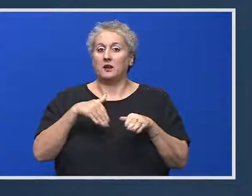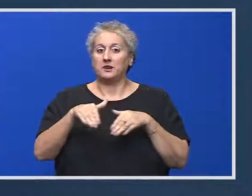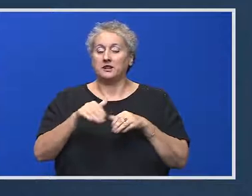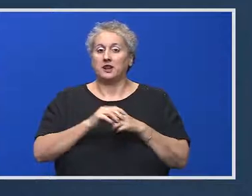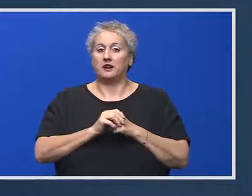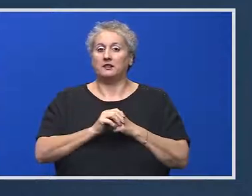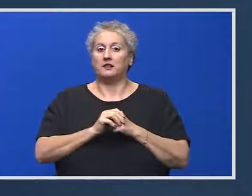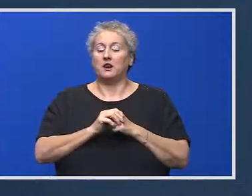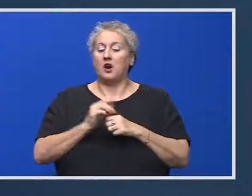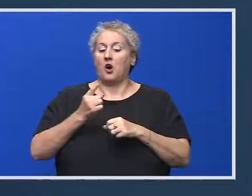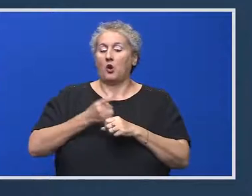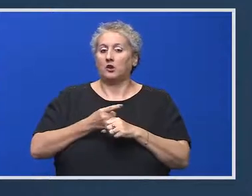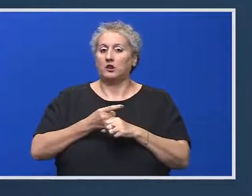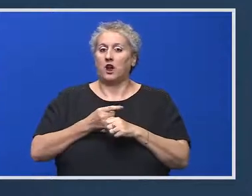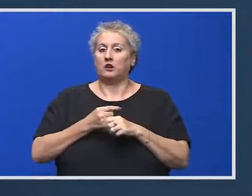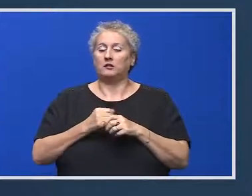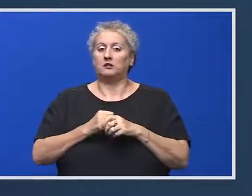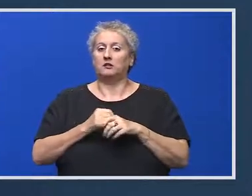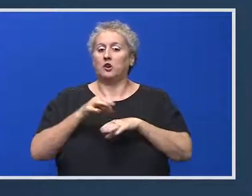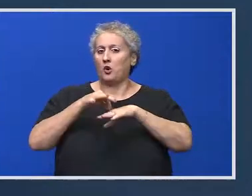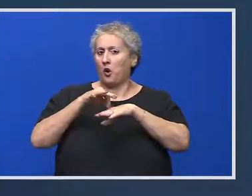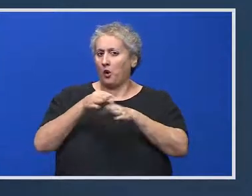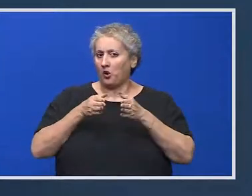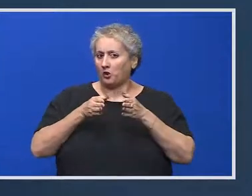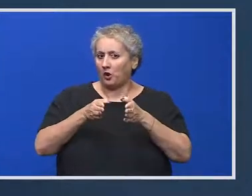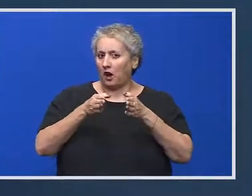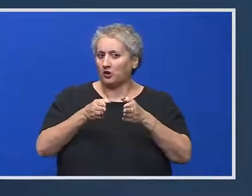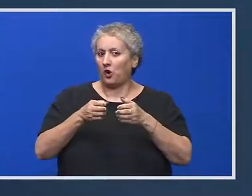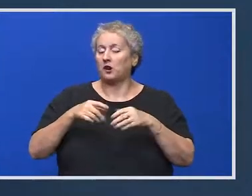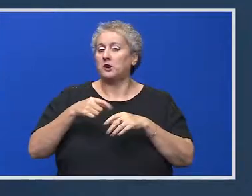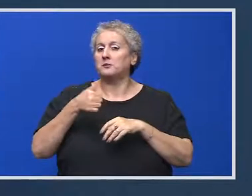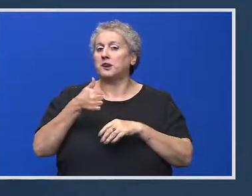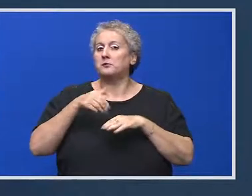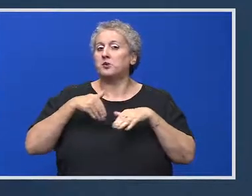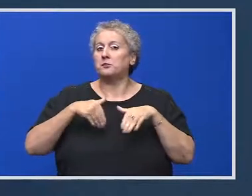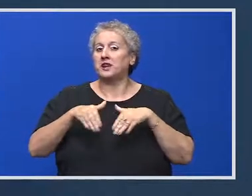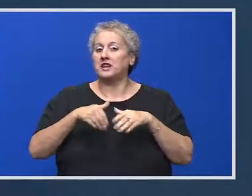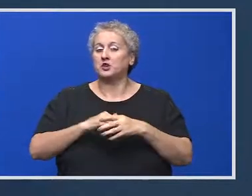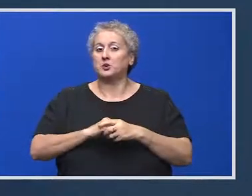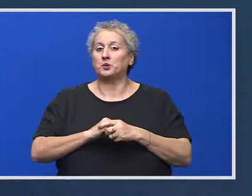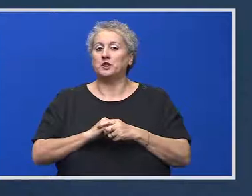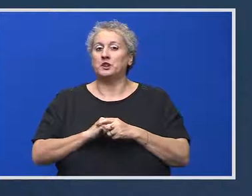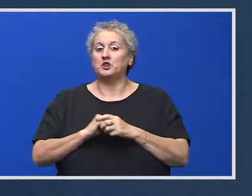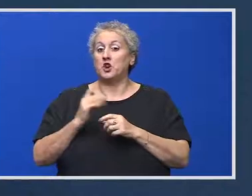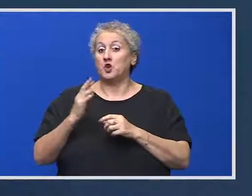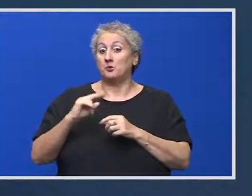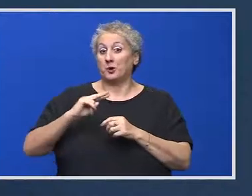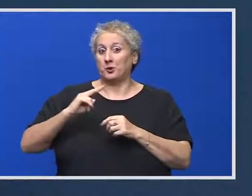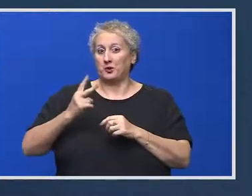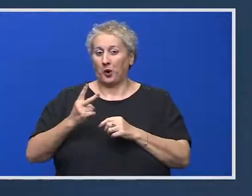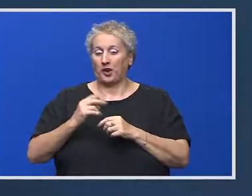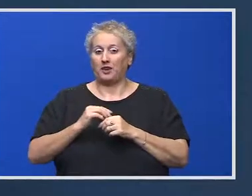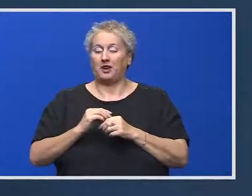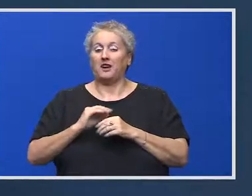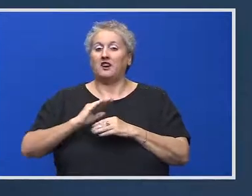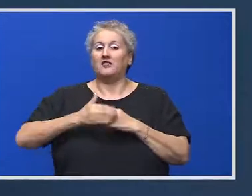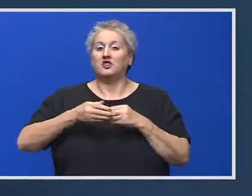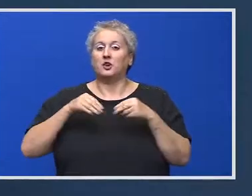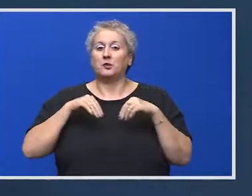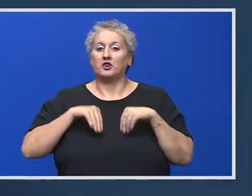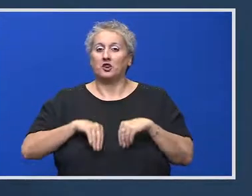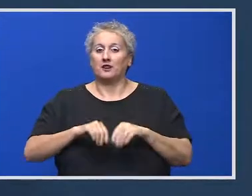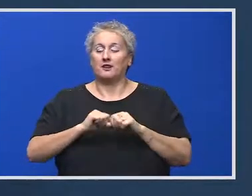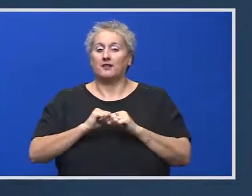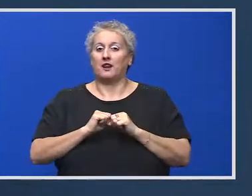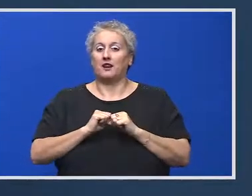coordonat de premier și un vice, sau numărul 2, în acest vicepreședintele,